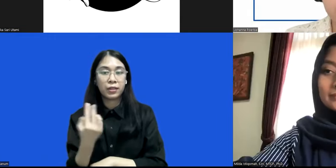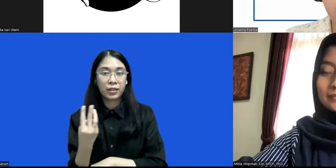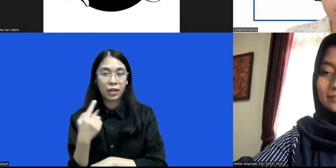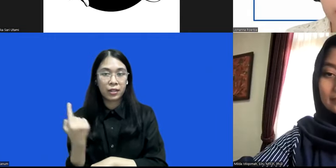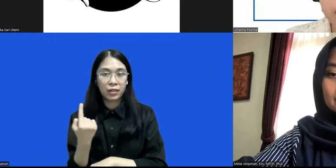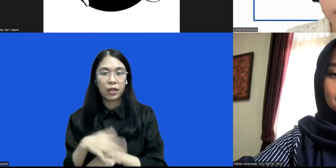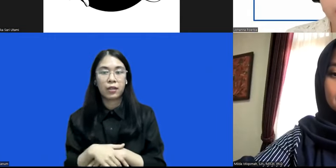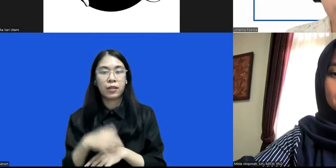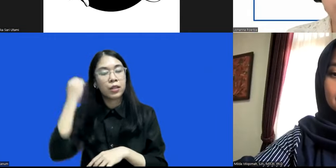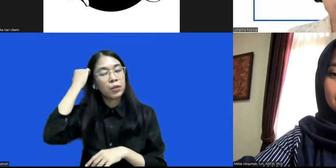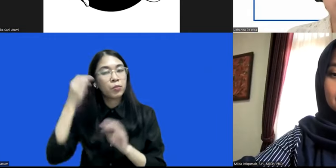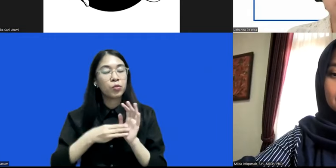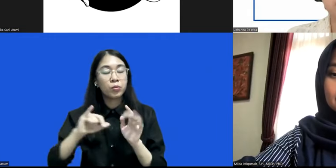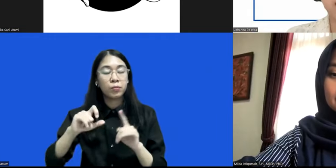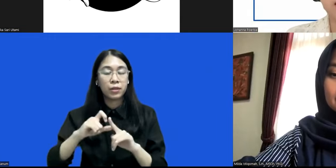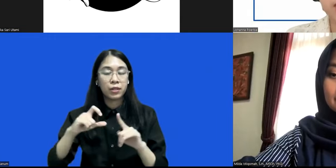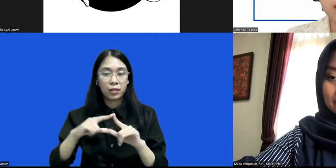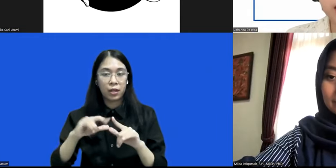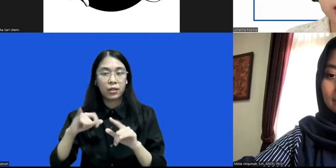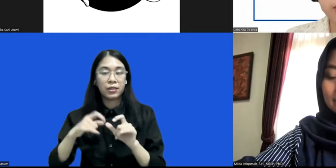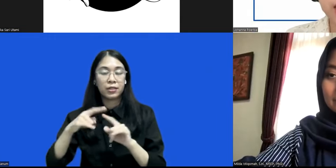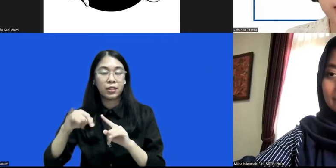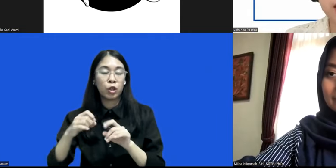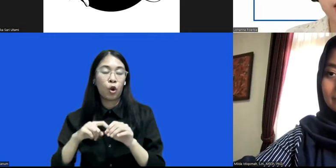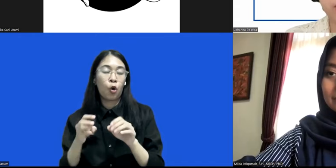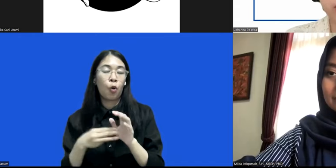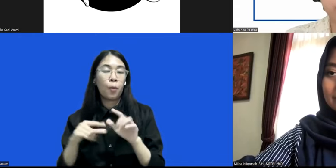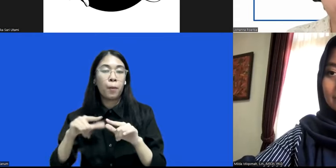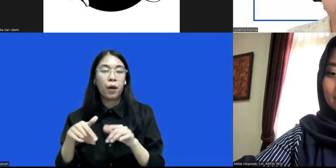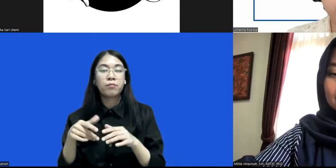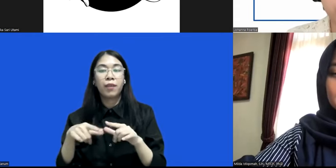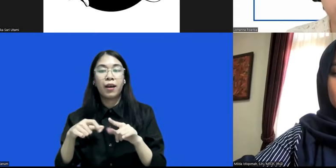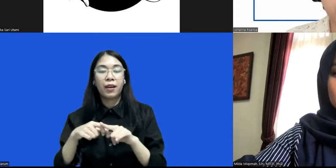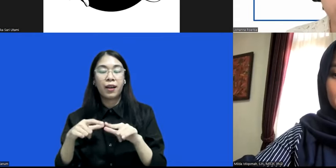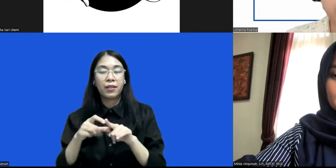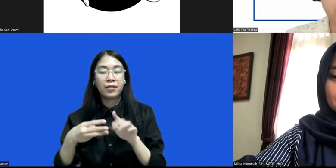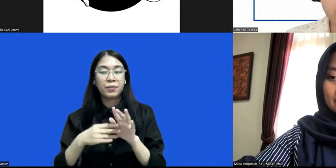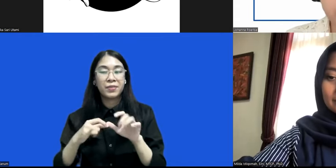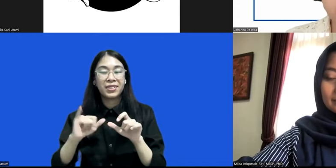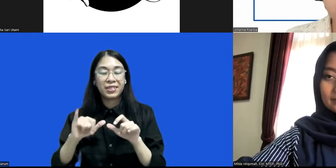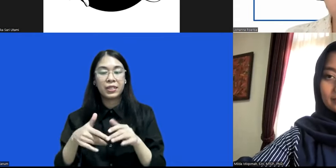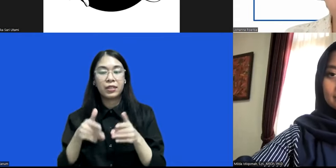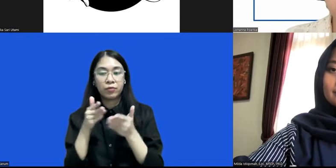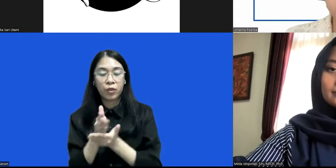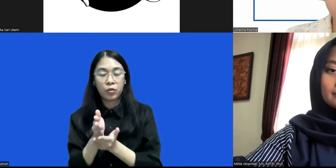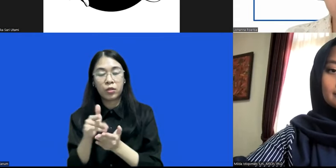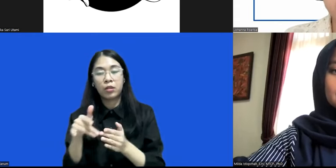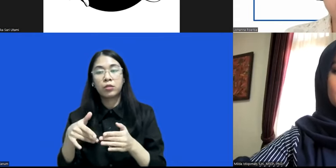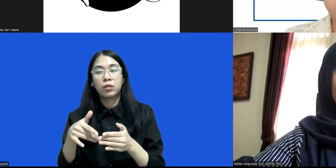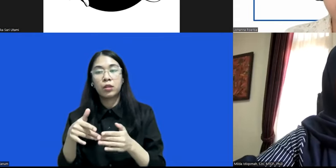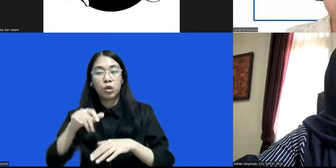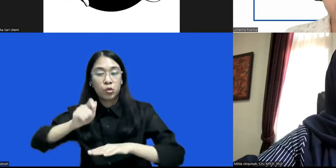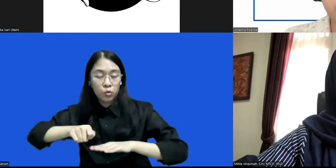Istikomah beliau adalah akademisi dan pengajar dari Fakultas Hukum Universitas Brawijaya Ibu Milda